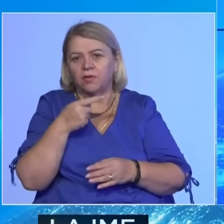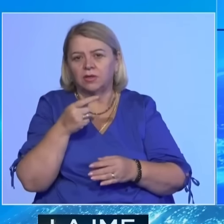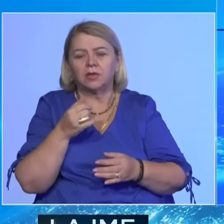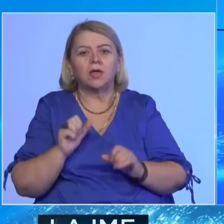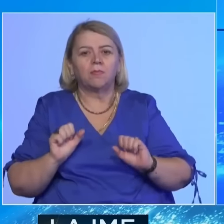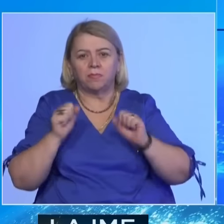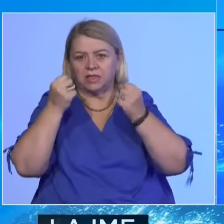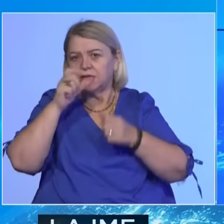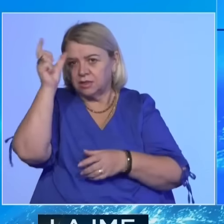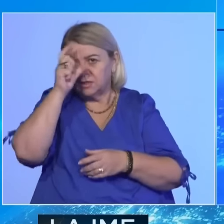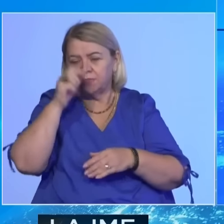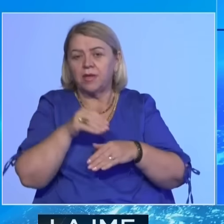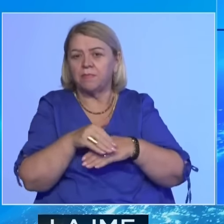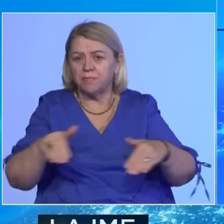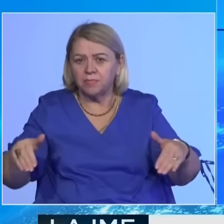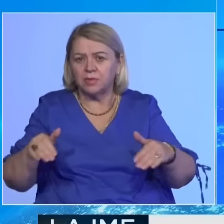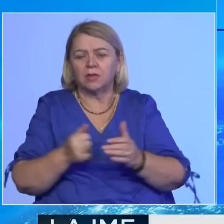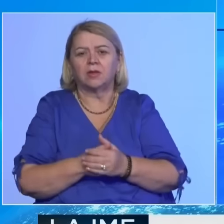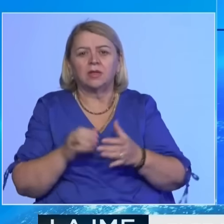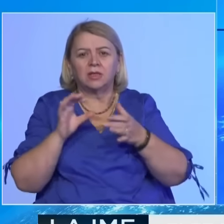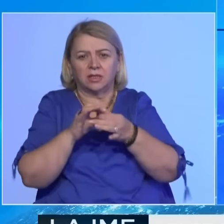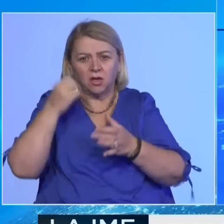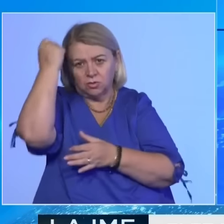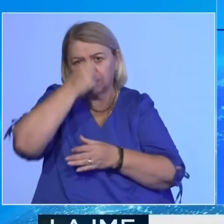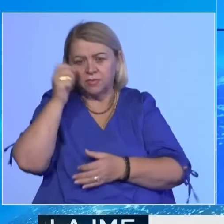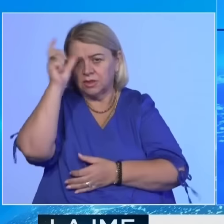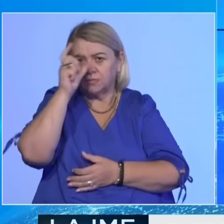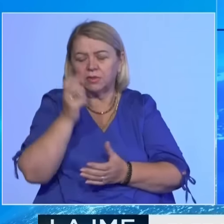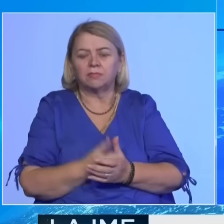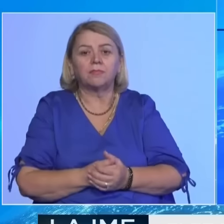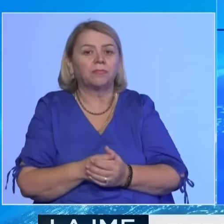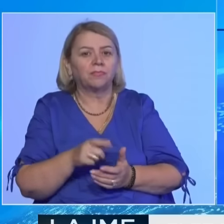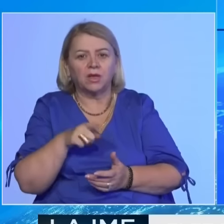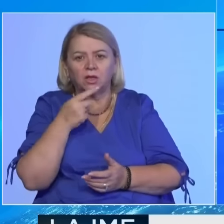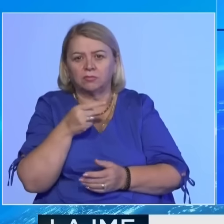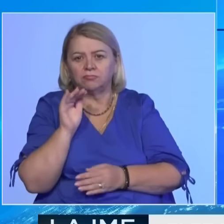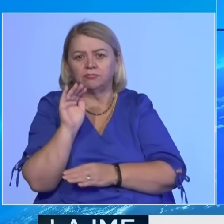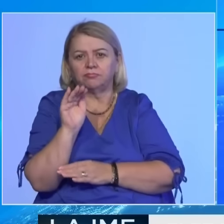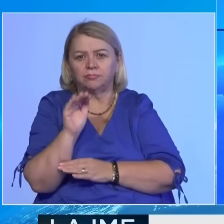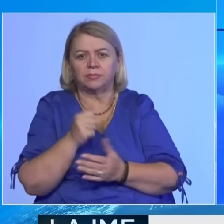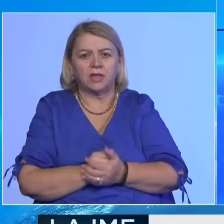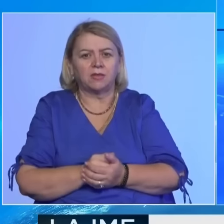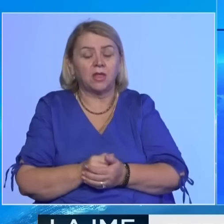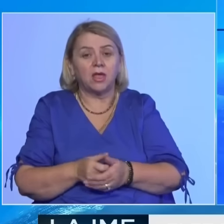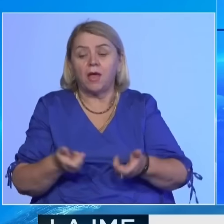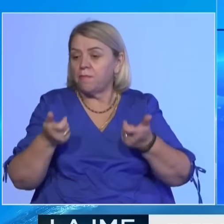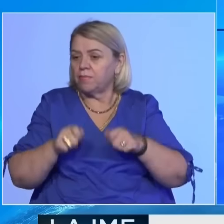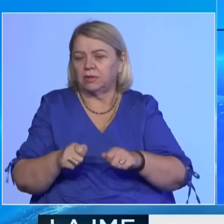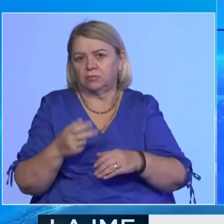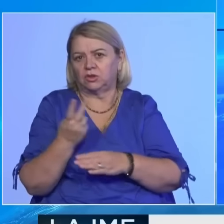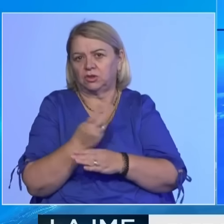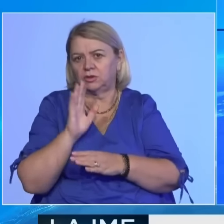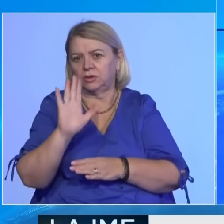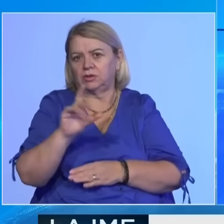protestate sërbëve në pikat kufitare që lidhin Kosoven e sërbin, duke e thënë se prapa blokadave që ndronë shteti